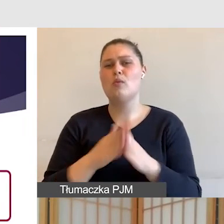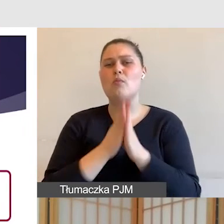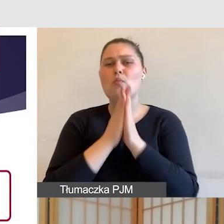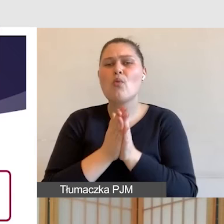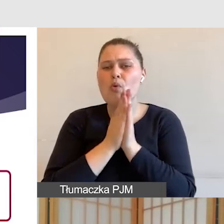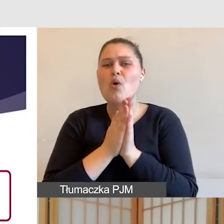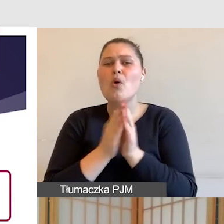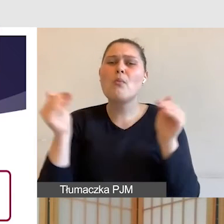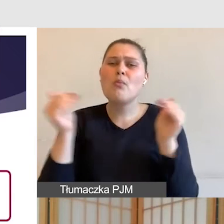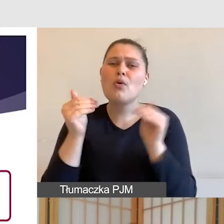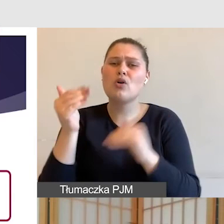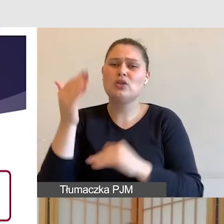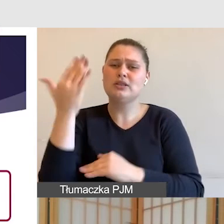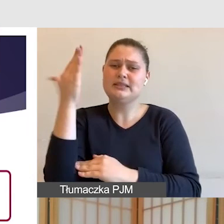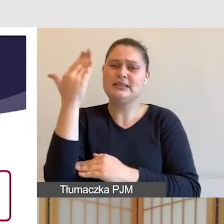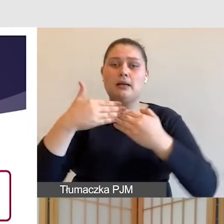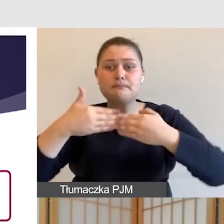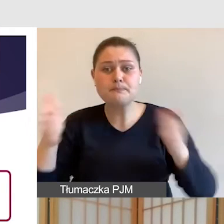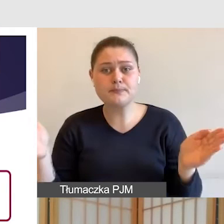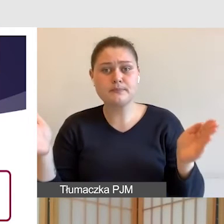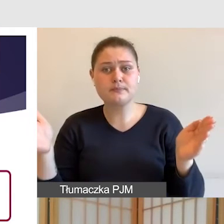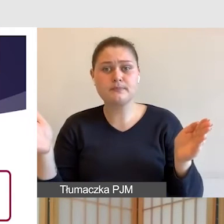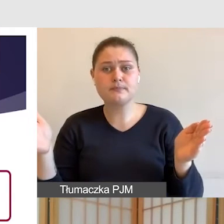chciałam tu zwrócić uwagę na możliwość zasłaniania.